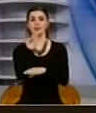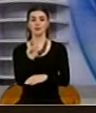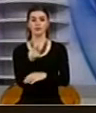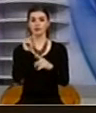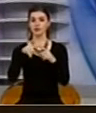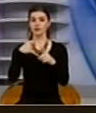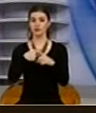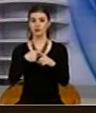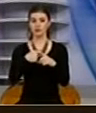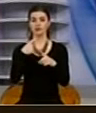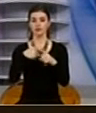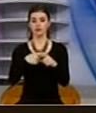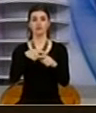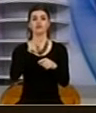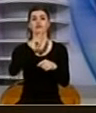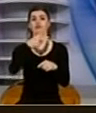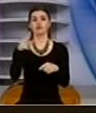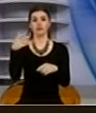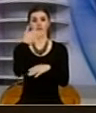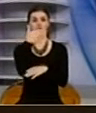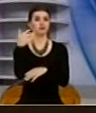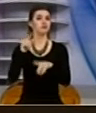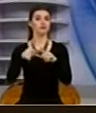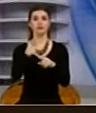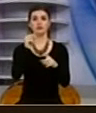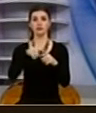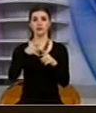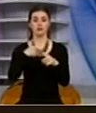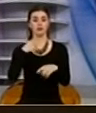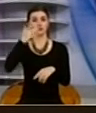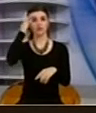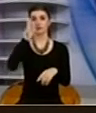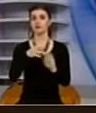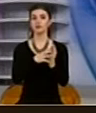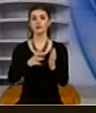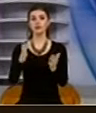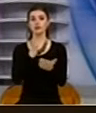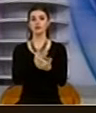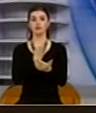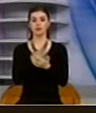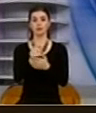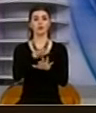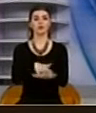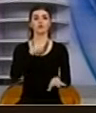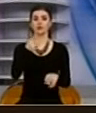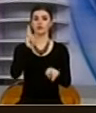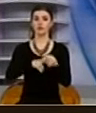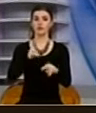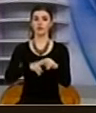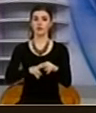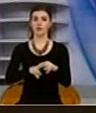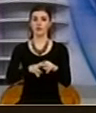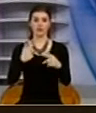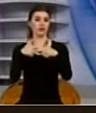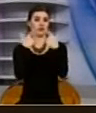E raportet e shumë të ndërmarjeve në kuvendin e Kosovës, janë shqetsimet vazhduushme edhe duhet që kuvendit merë vendime për logarithënje,